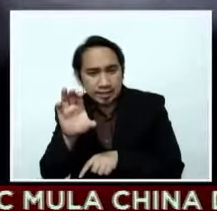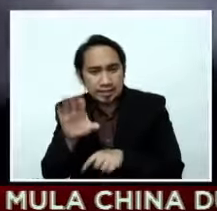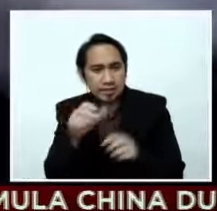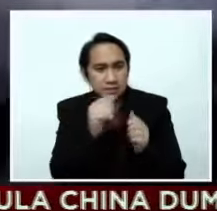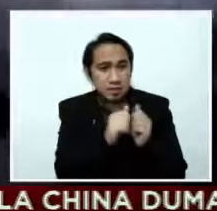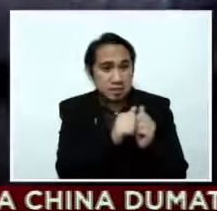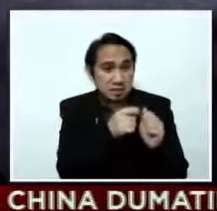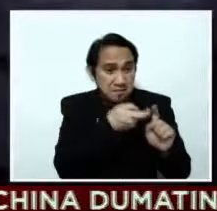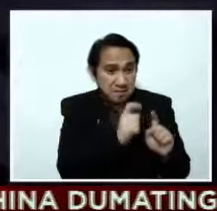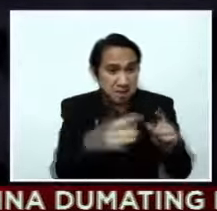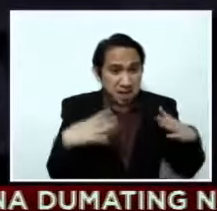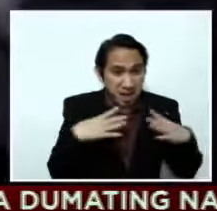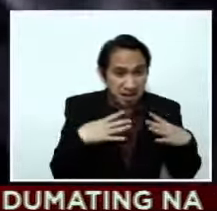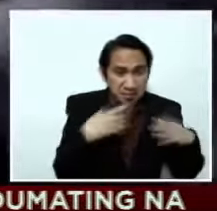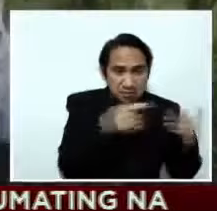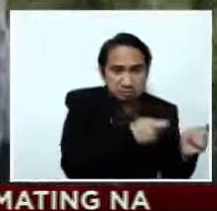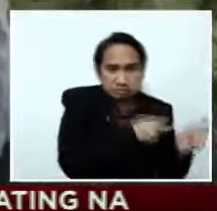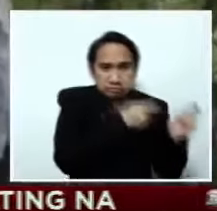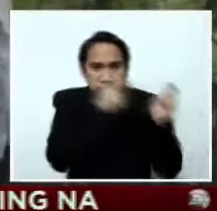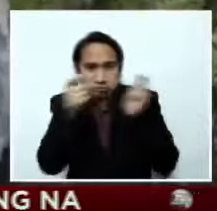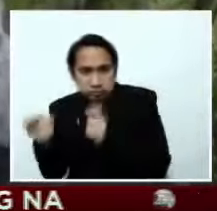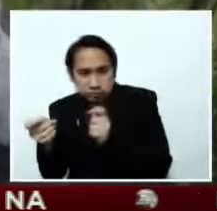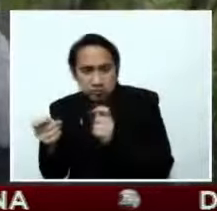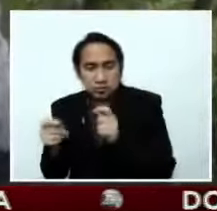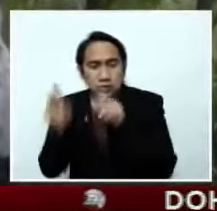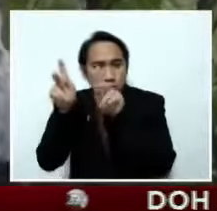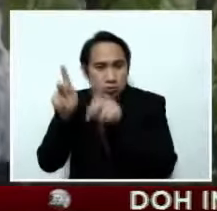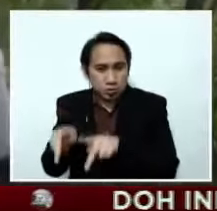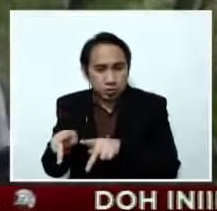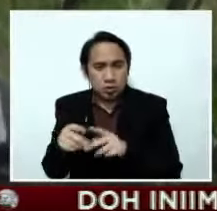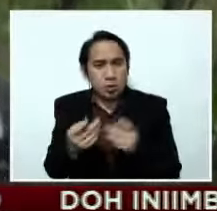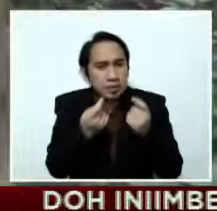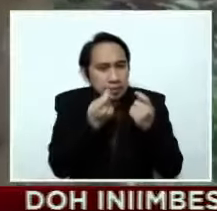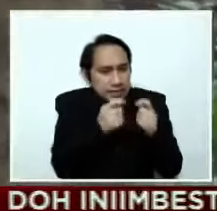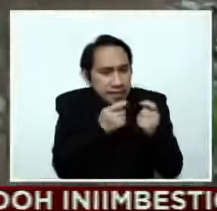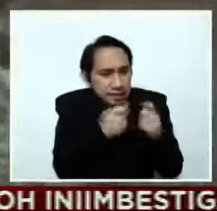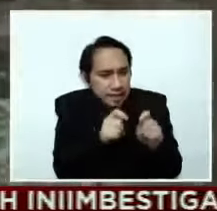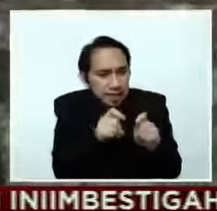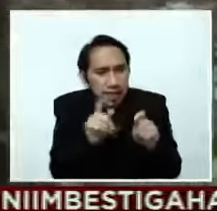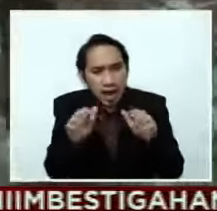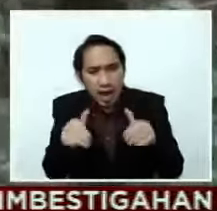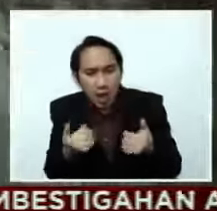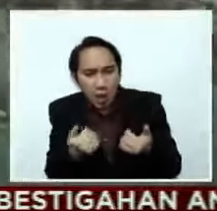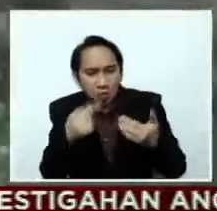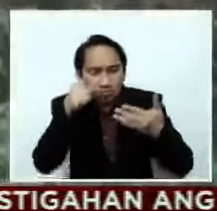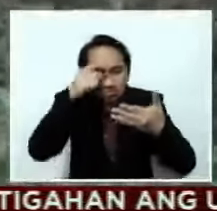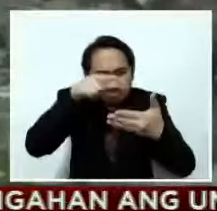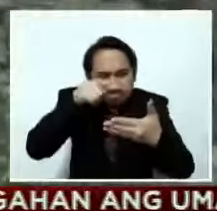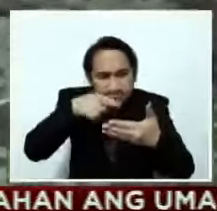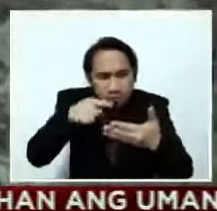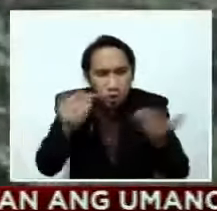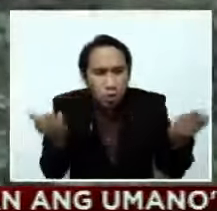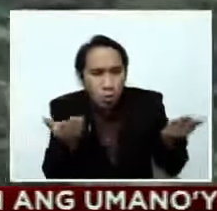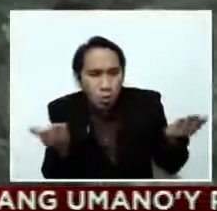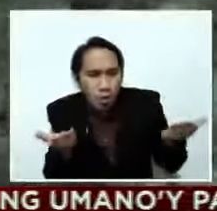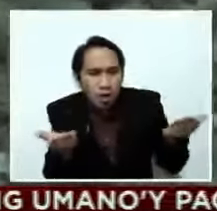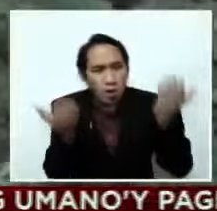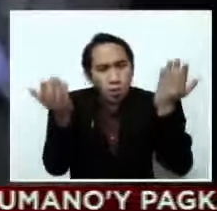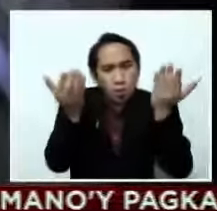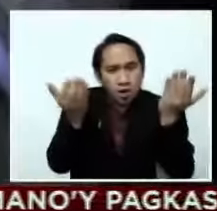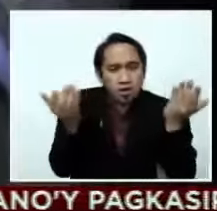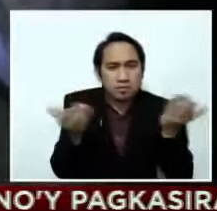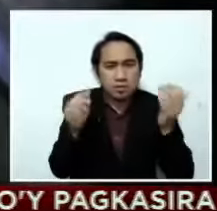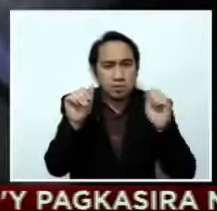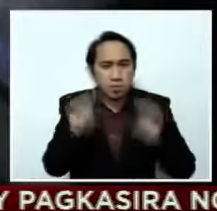from an animal host to a human host. We're trying to predict, ipre-prev natin so saan ba yung posible na magkakaroon ng outbreaks.